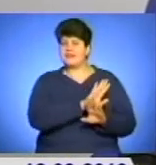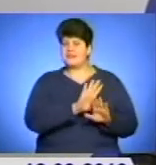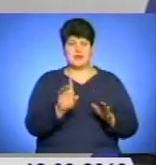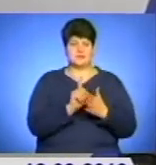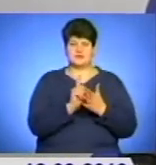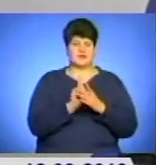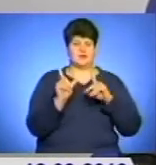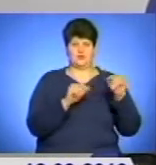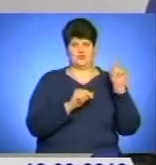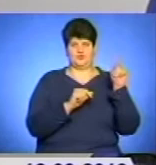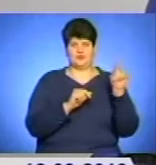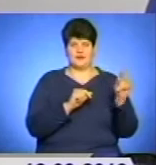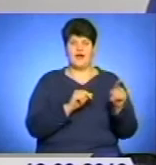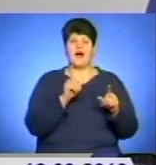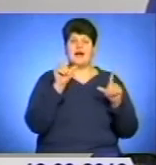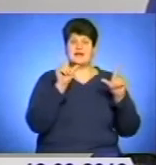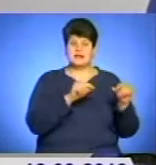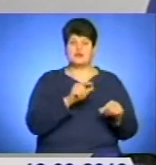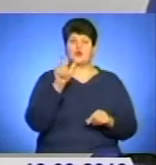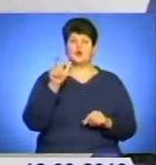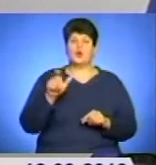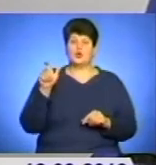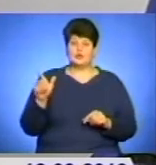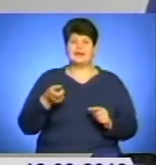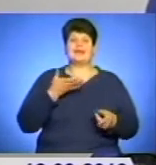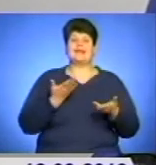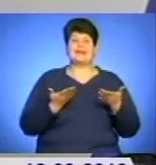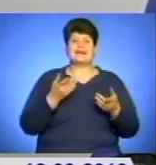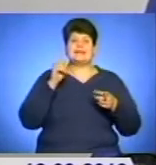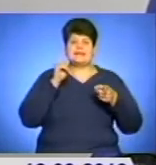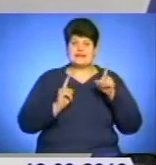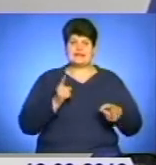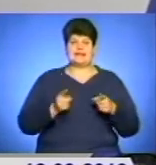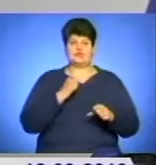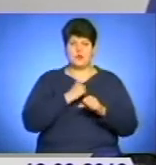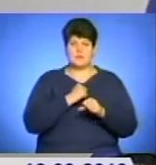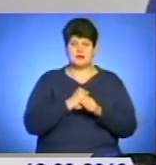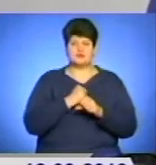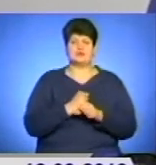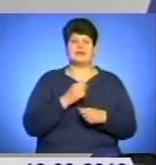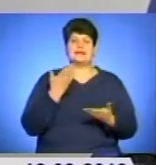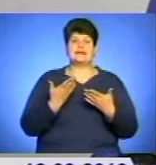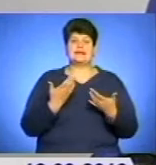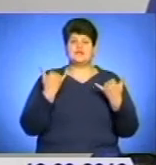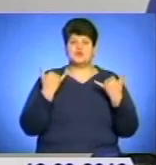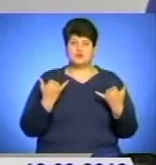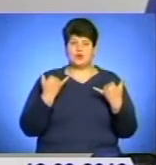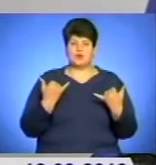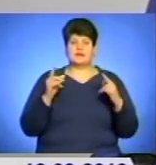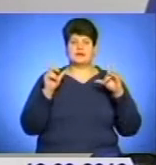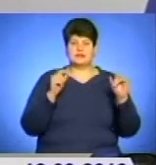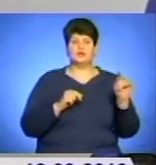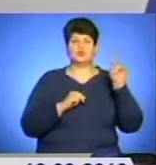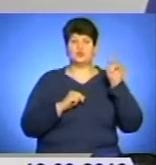їдуть туди, а їдуть люди, які дійсно працьовиті люди, які сьогодні їдуть